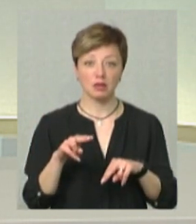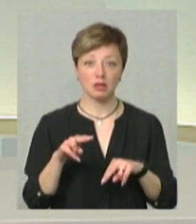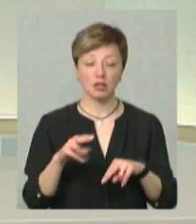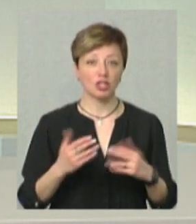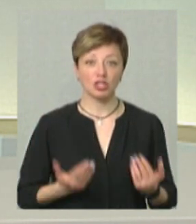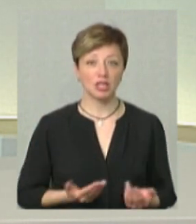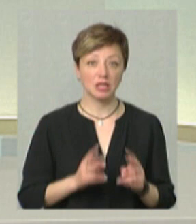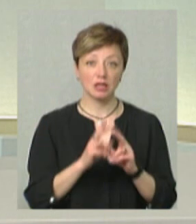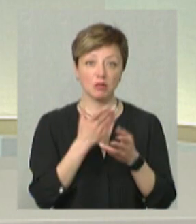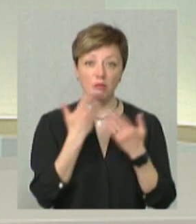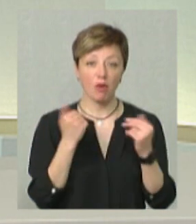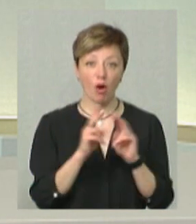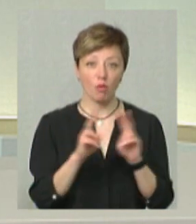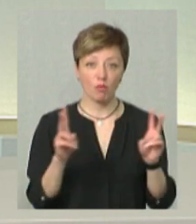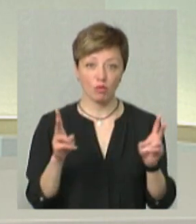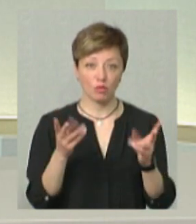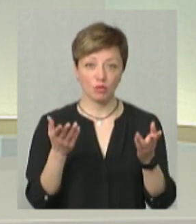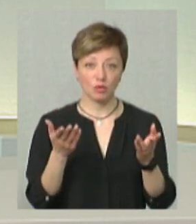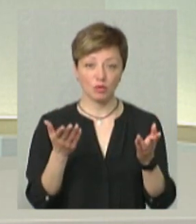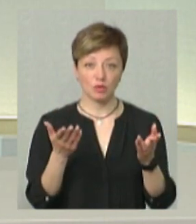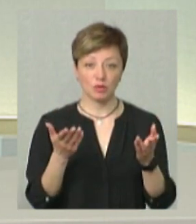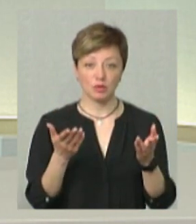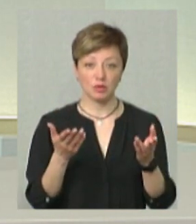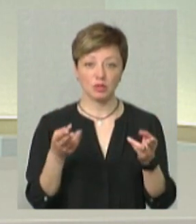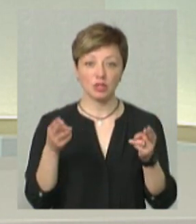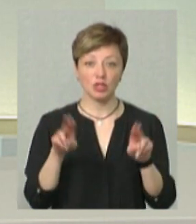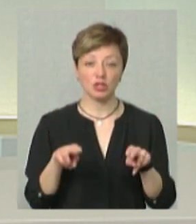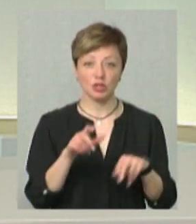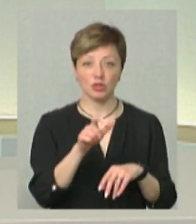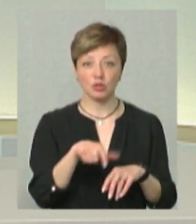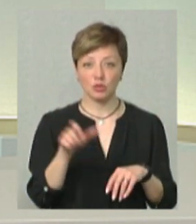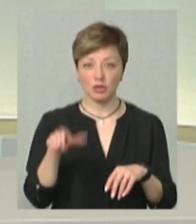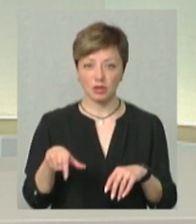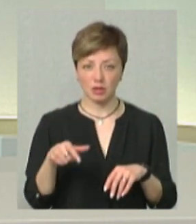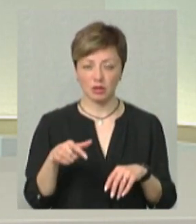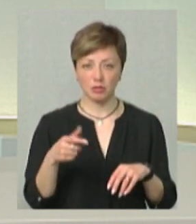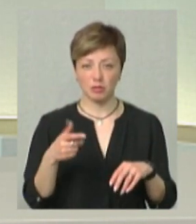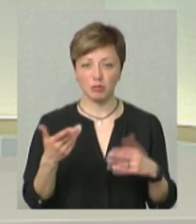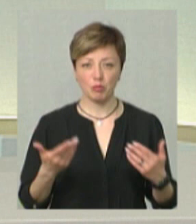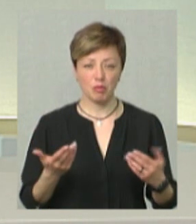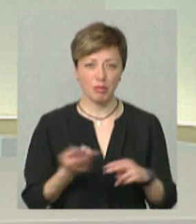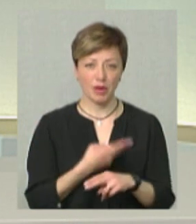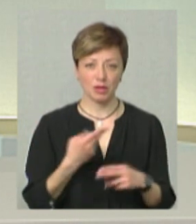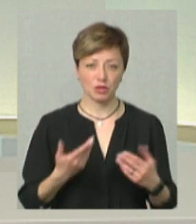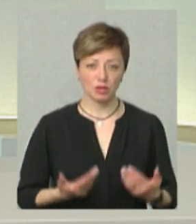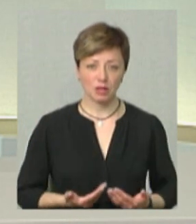нікому. Тому 300 тисяч осіб тільки з Маріуполя залишились без житла і